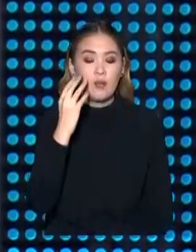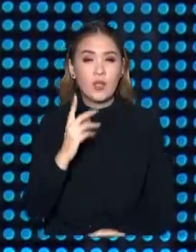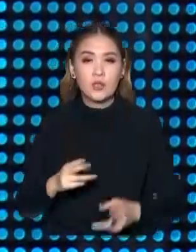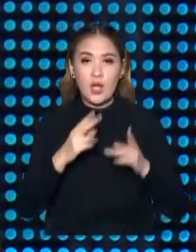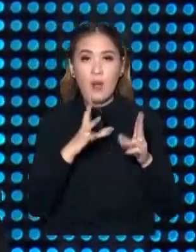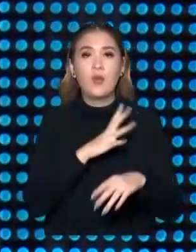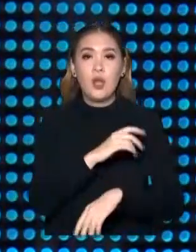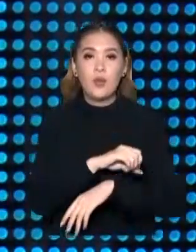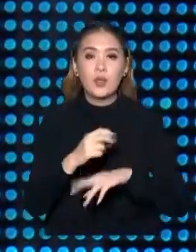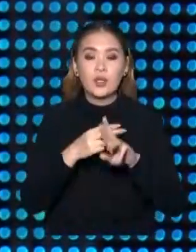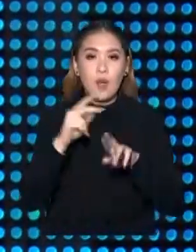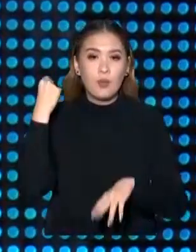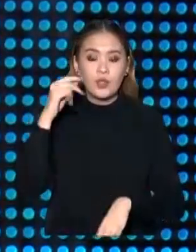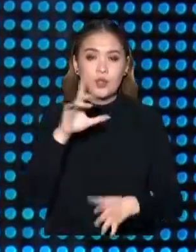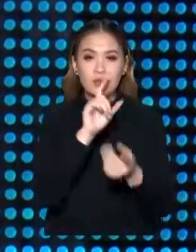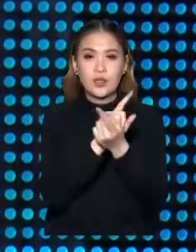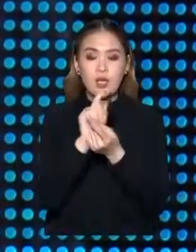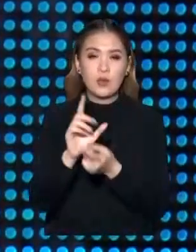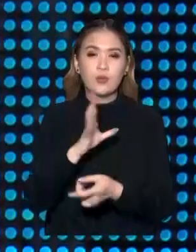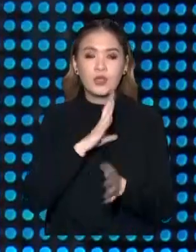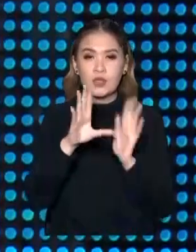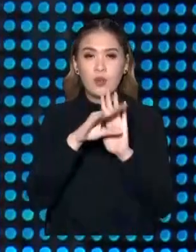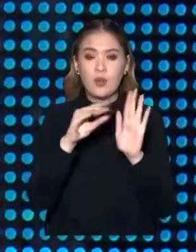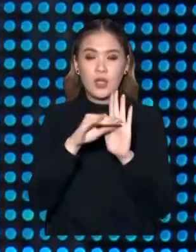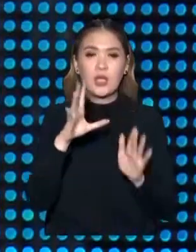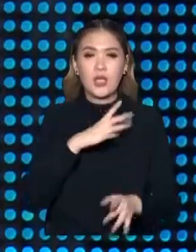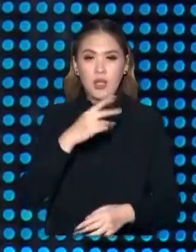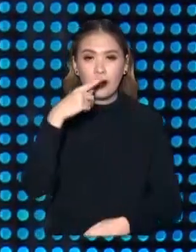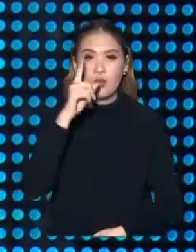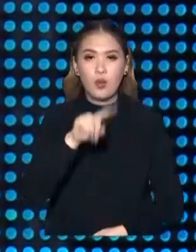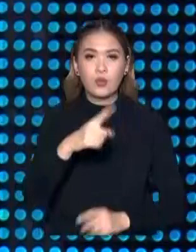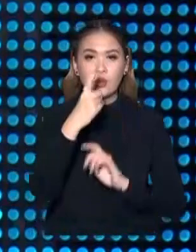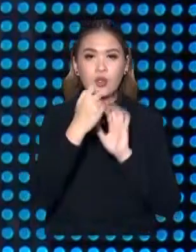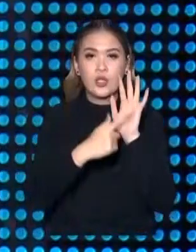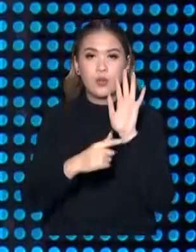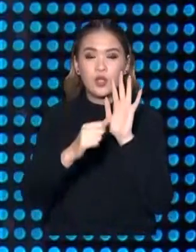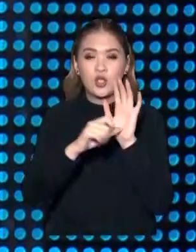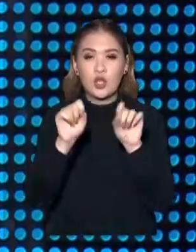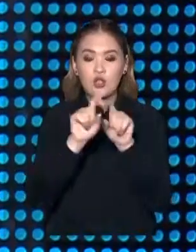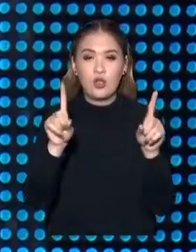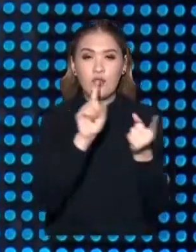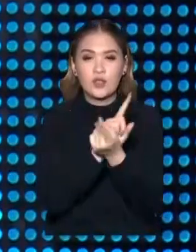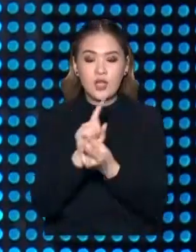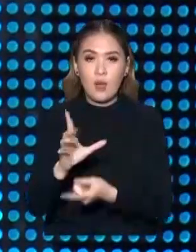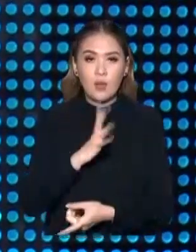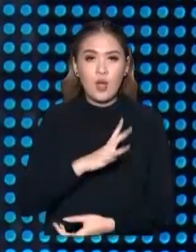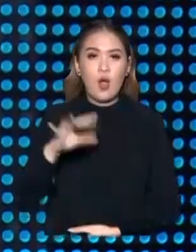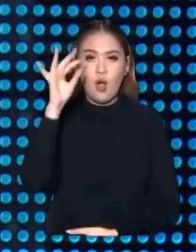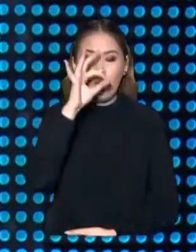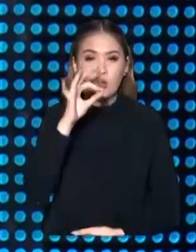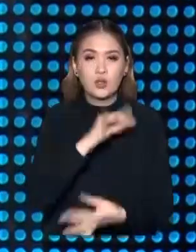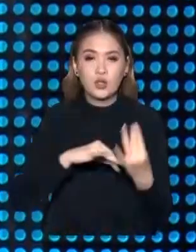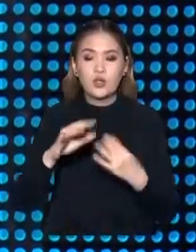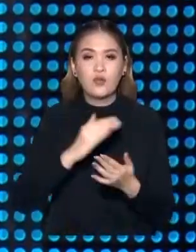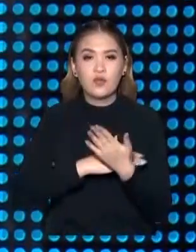рамках поездки кандидат встретился с избирателями в школе-гимназии номер 176. Он говорил об инфляции и